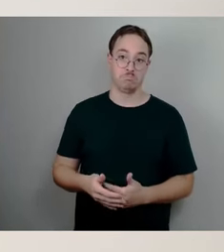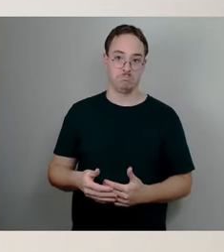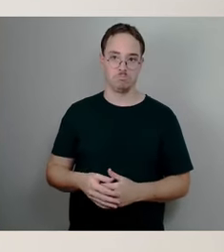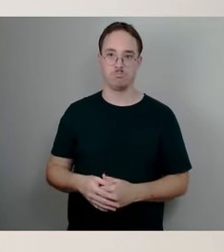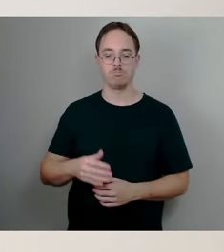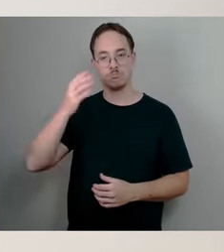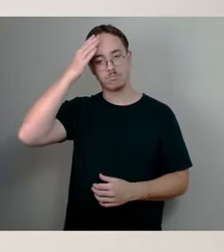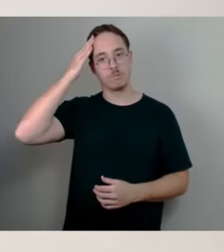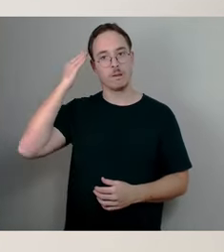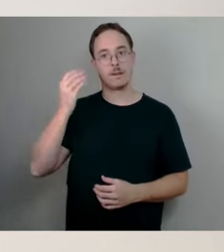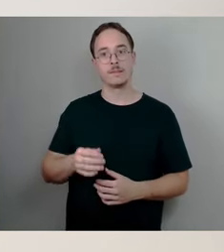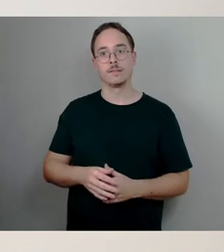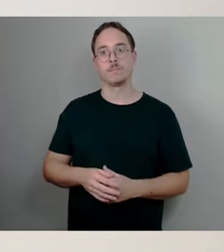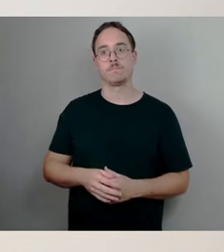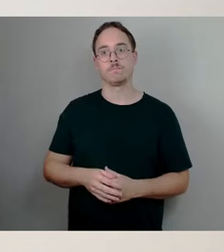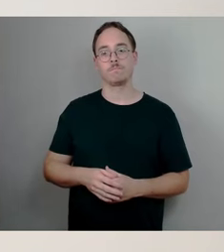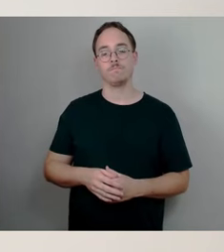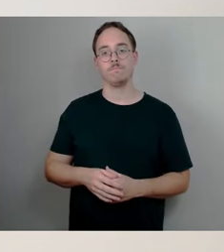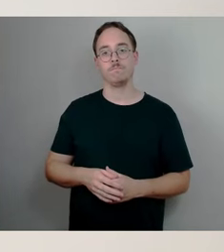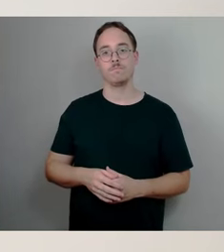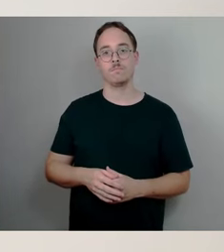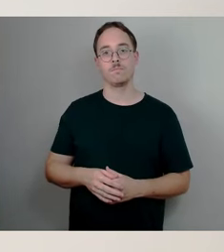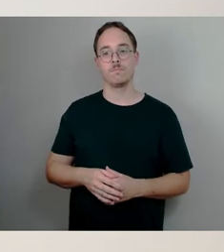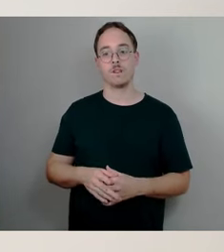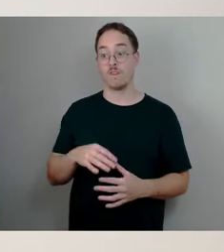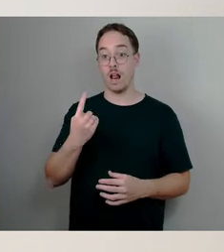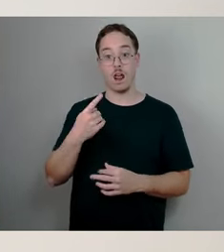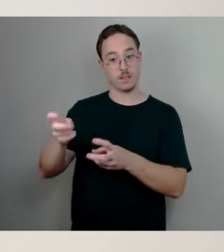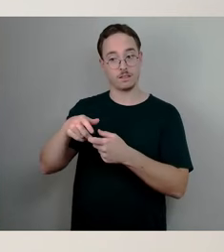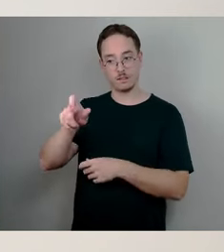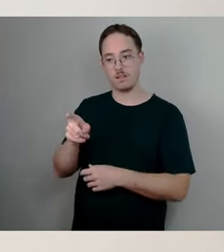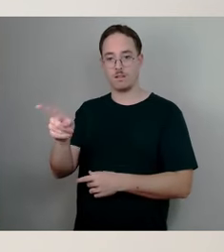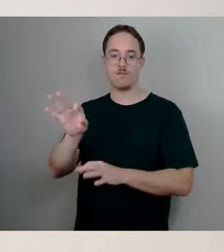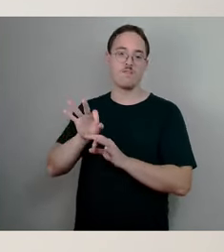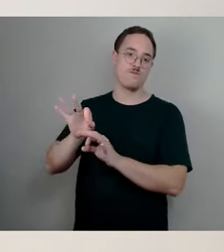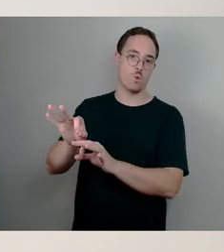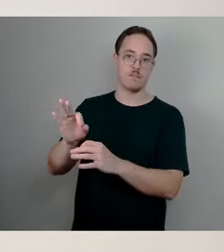Besserstellungen in dem Kita-Beitrag, sodass keiner, und das zeigen ja die hohen